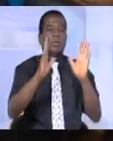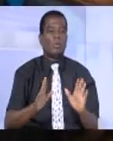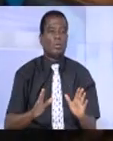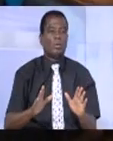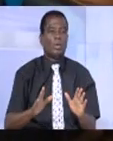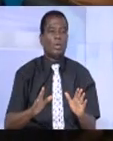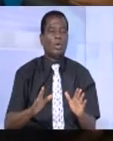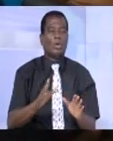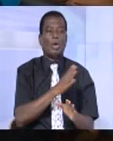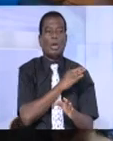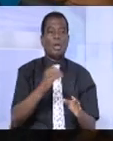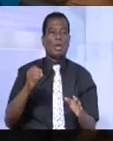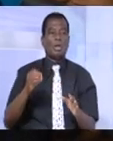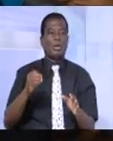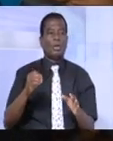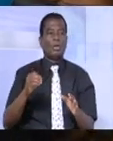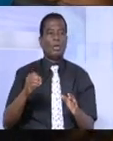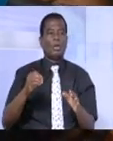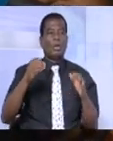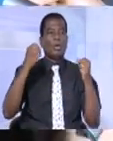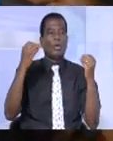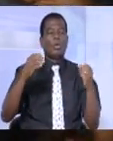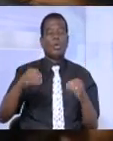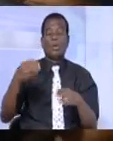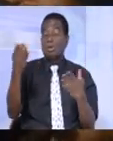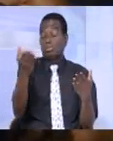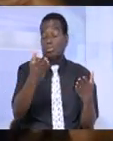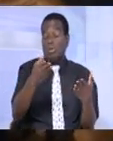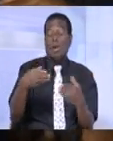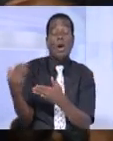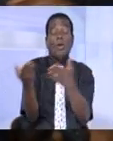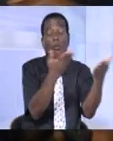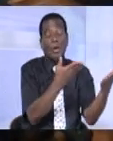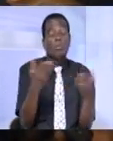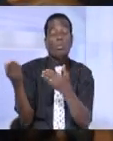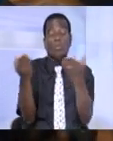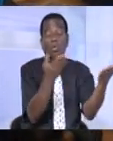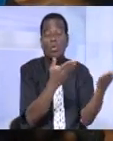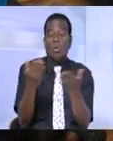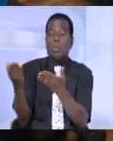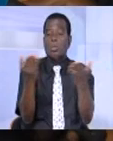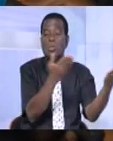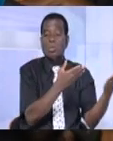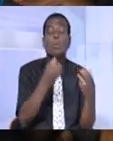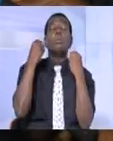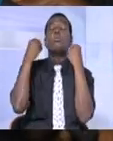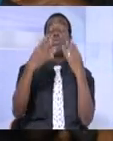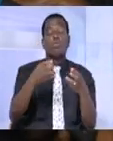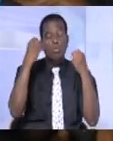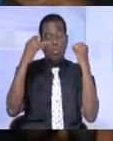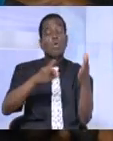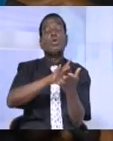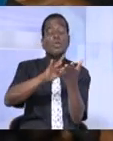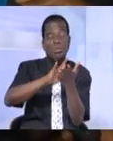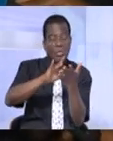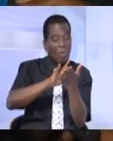Il y eu des consommations importantes de différents produits, matériels, etc. Donc là, nous avons la possibilité avec le centre de crise et